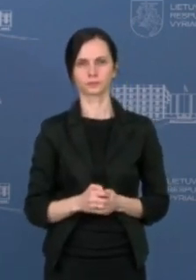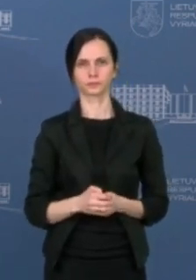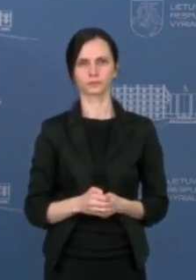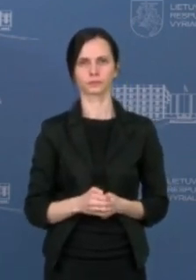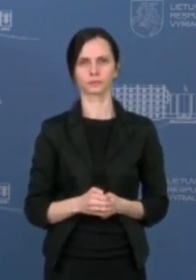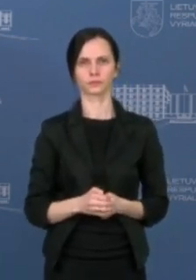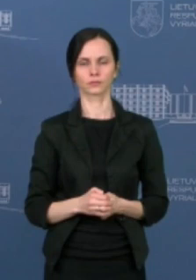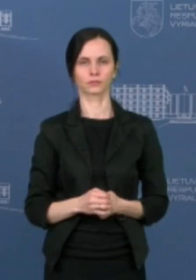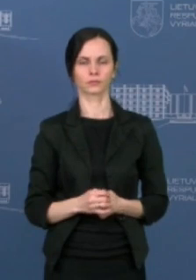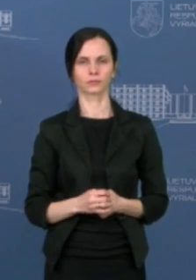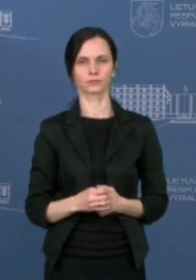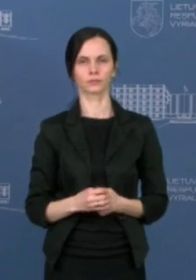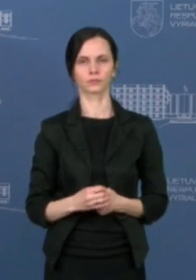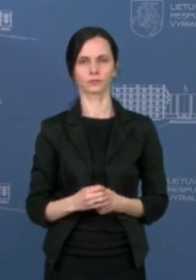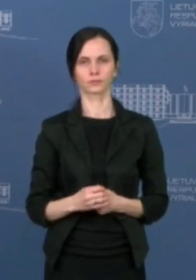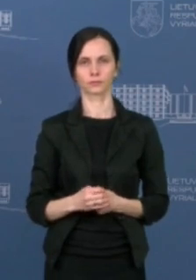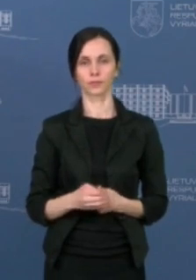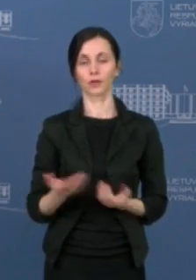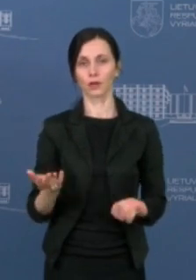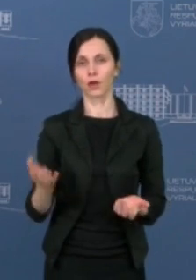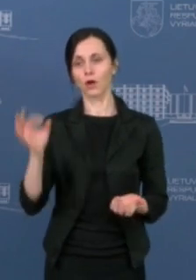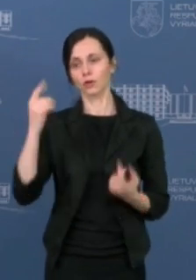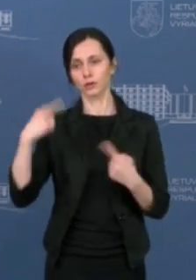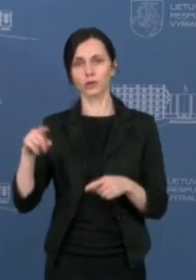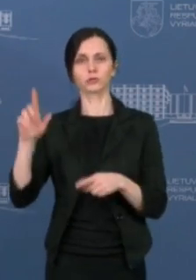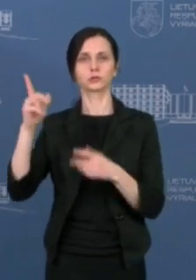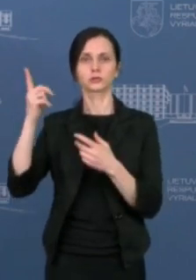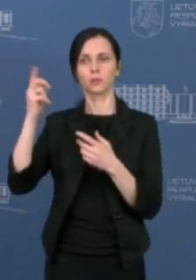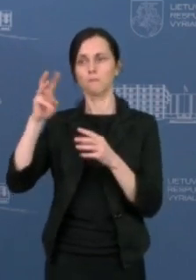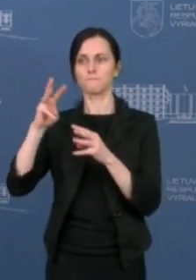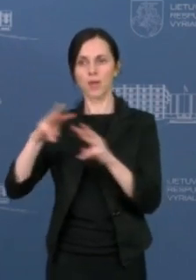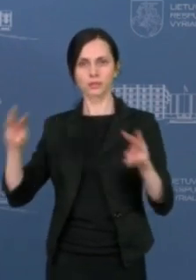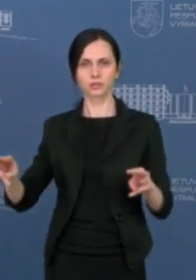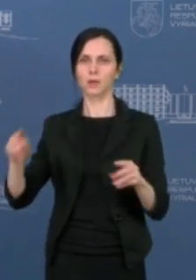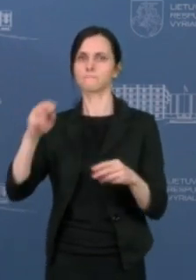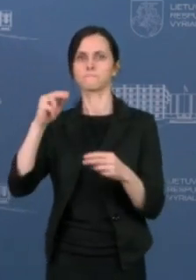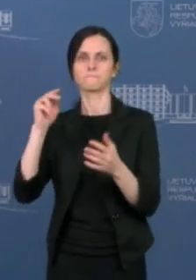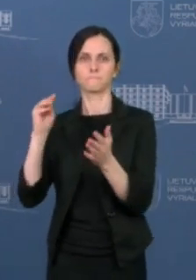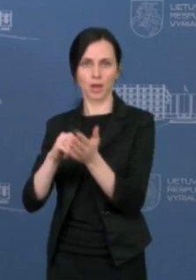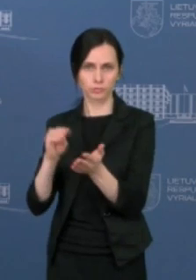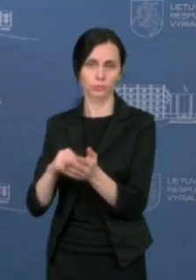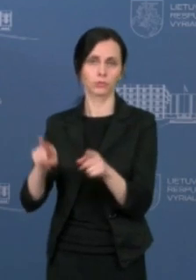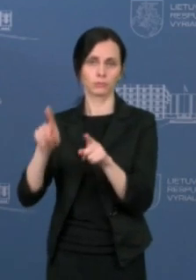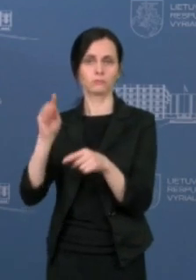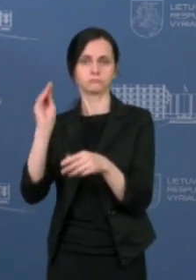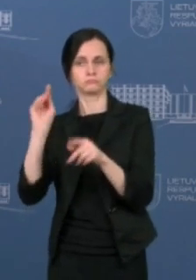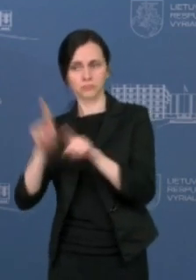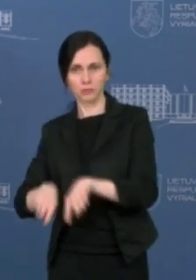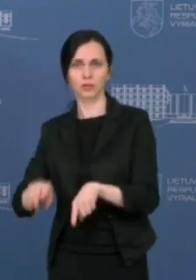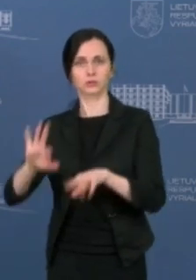Dėl koncepcijų tiesiog turi kitos ministerijos taip pat pastabų, į kurias turime atsižvelgti dėl to